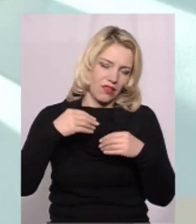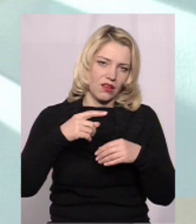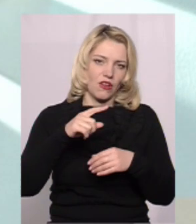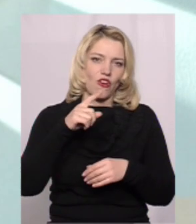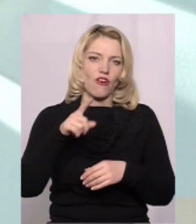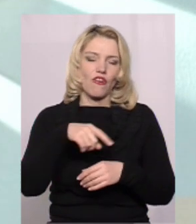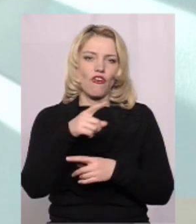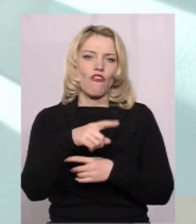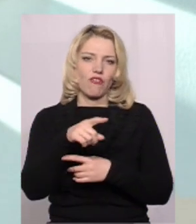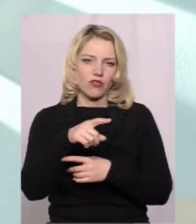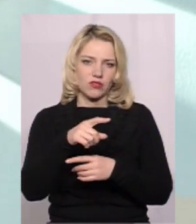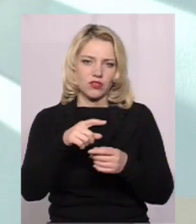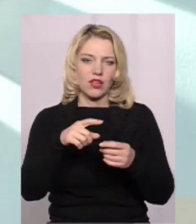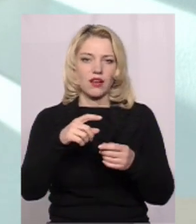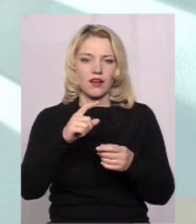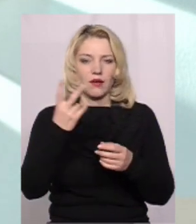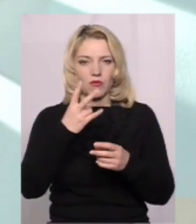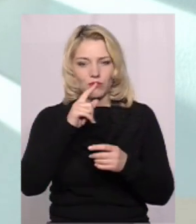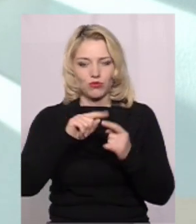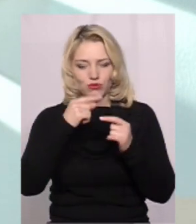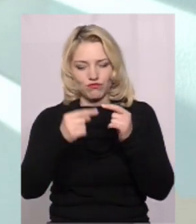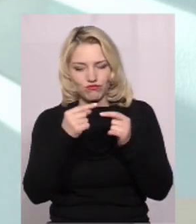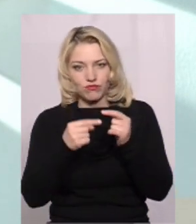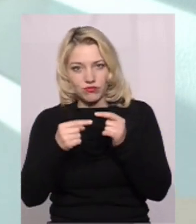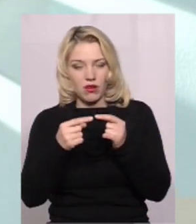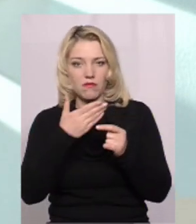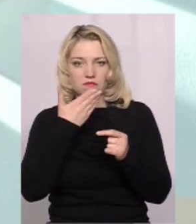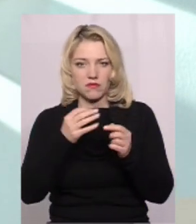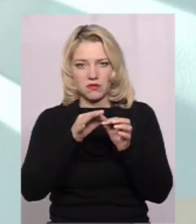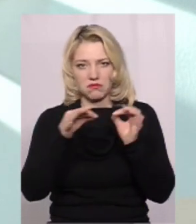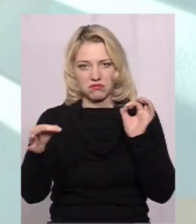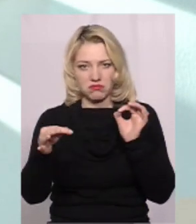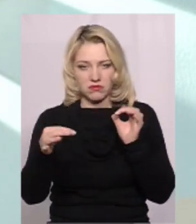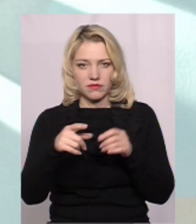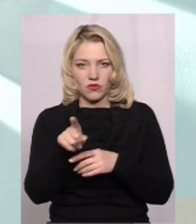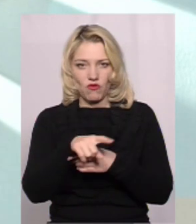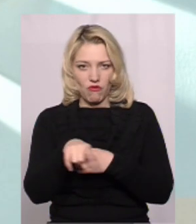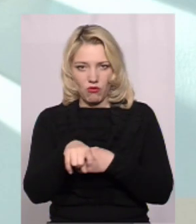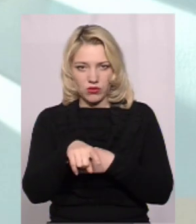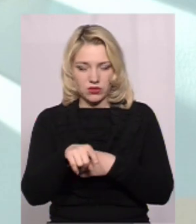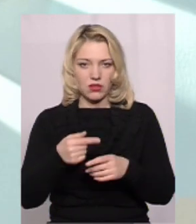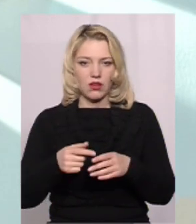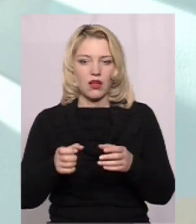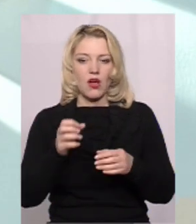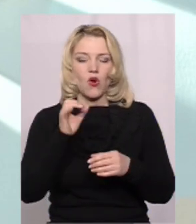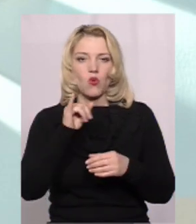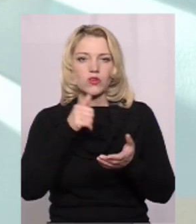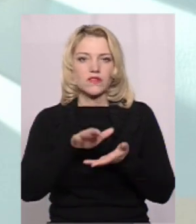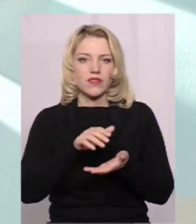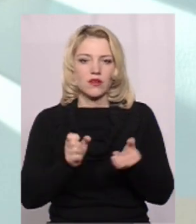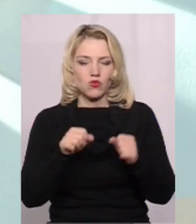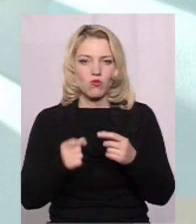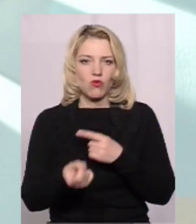хвіст свиней розкручений Тварини, може появлятися в них кашель, рвота,